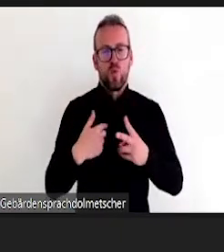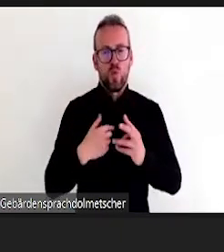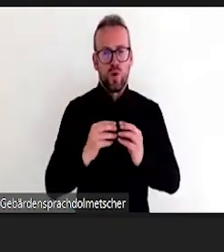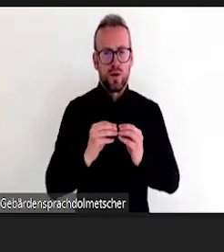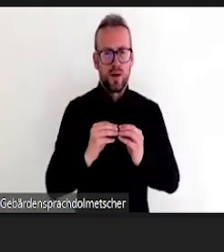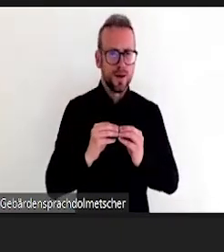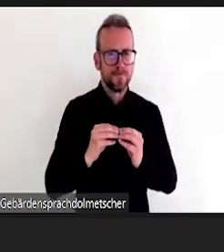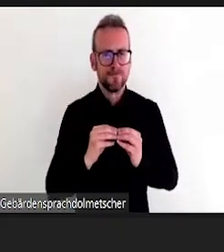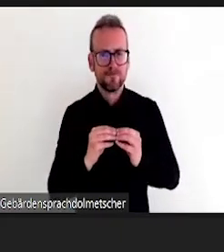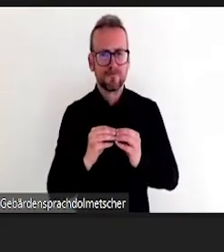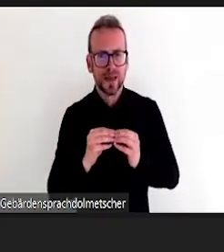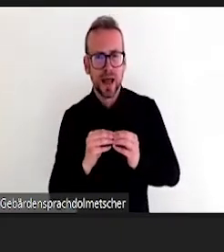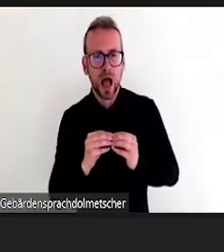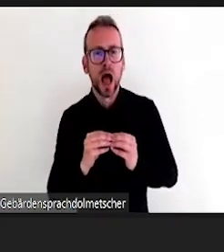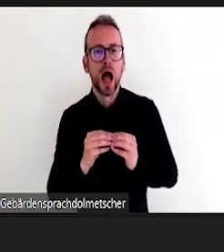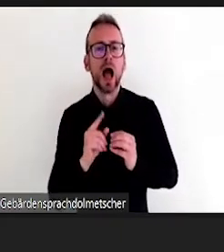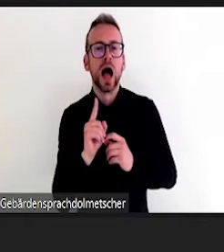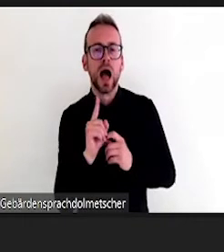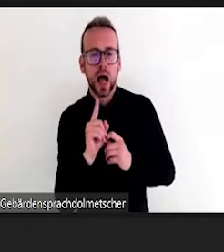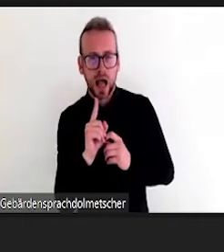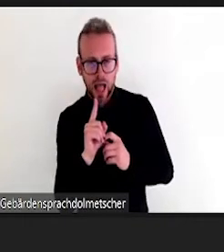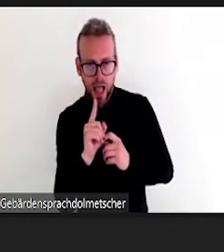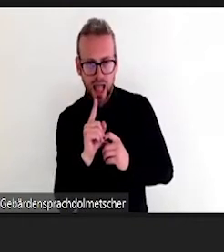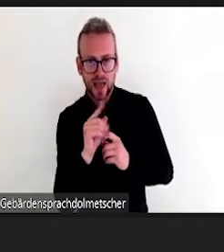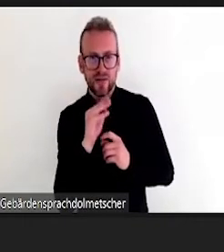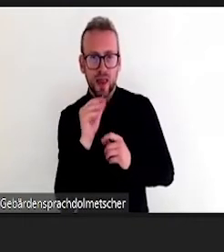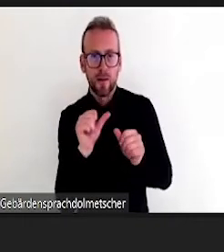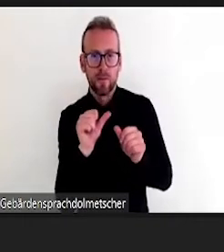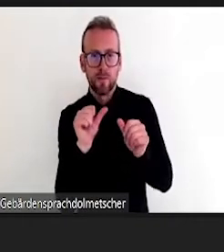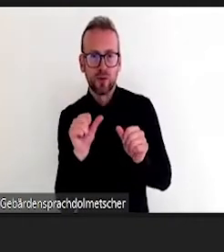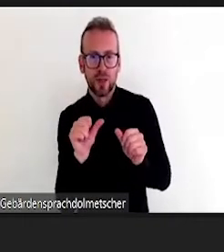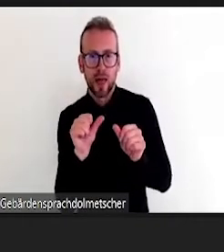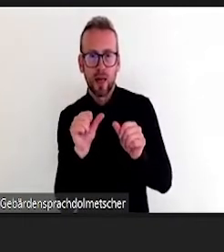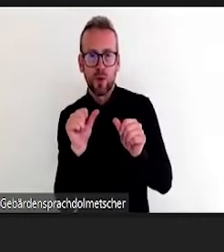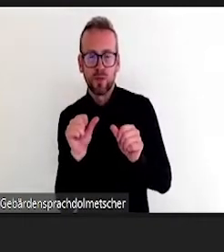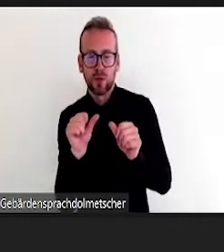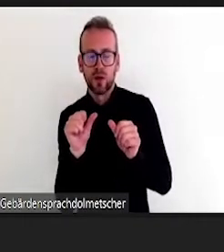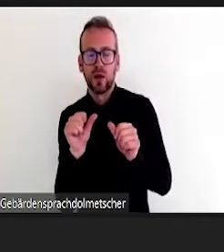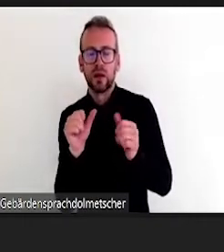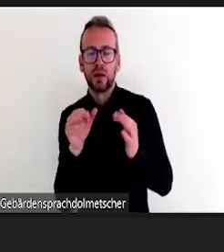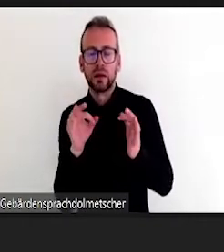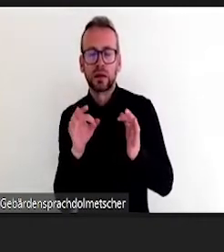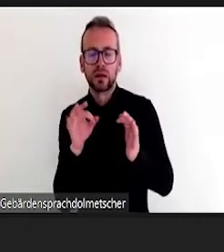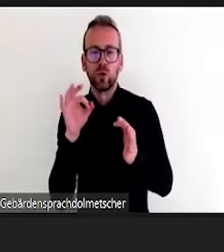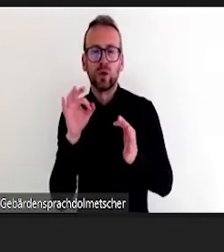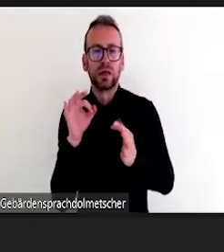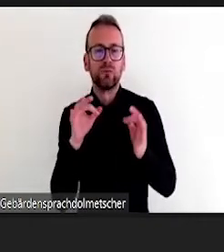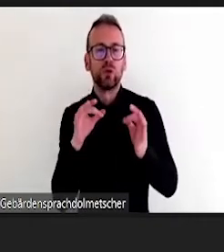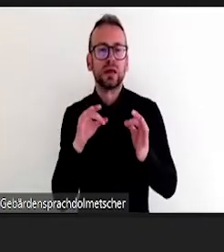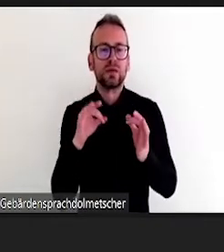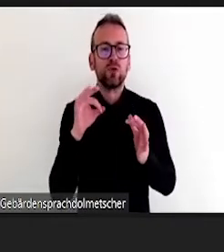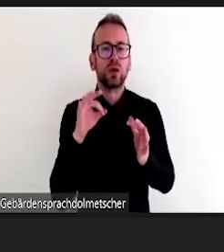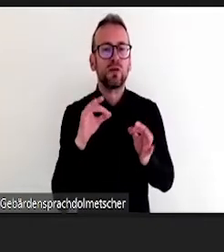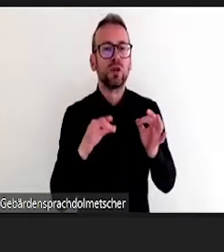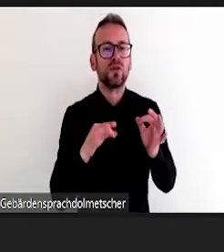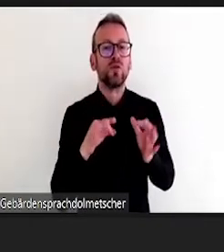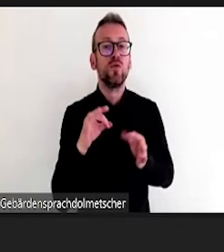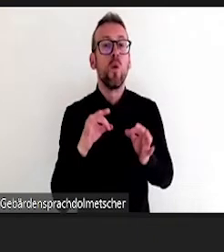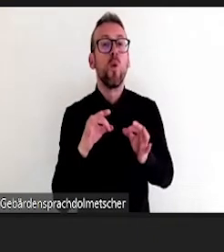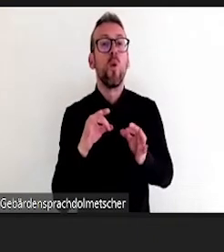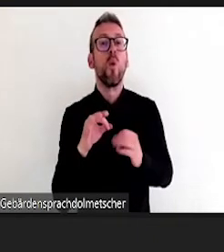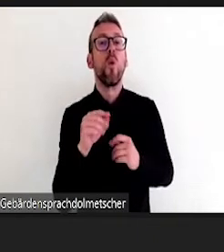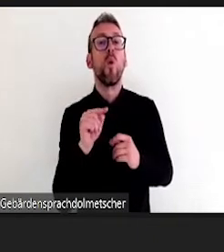schaffen muss, in der sich alle sicher fühlen, in der sich alle frei äußern können, in der man einfach Lust hat, sich zu